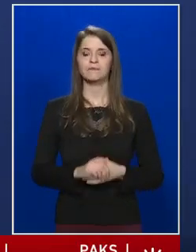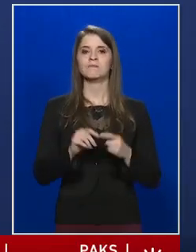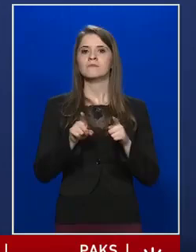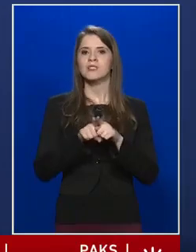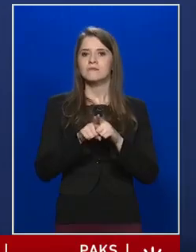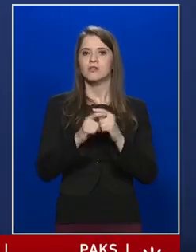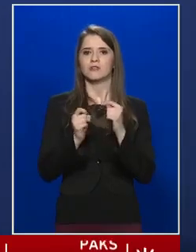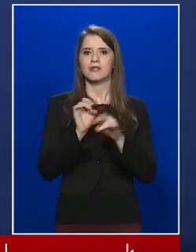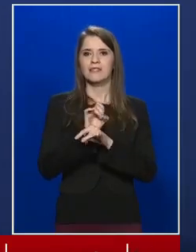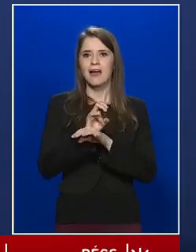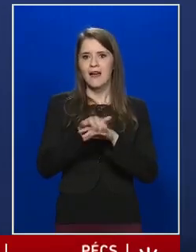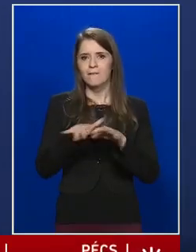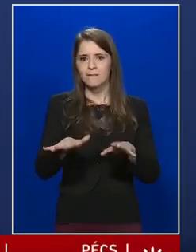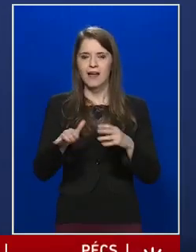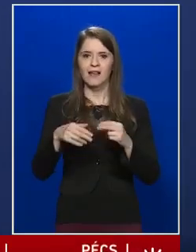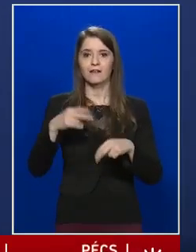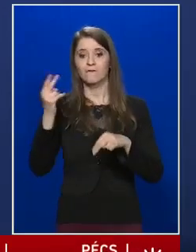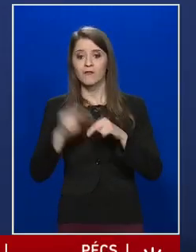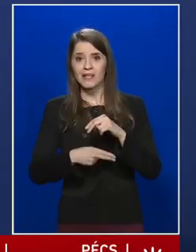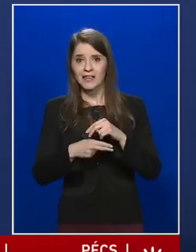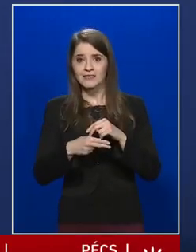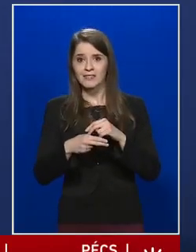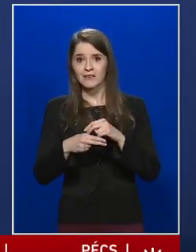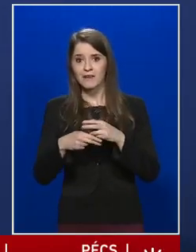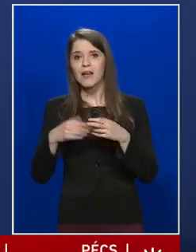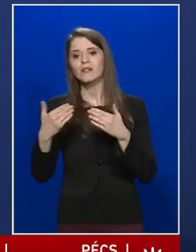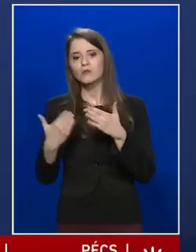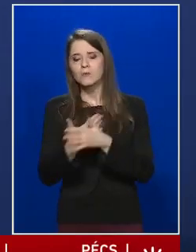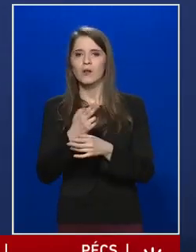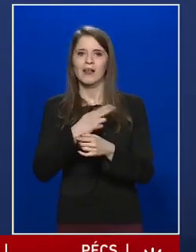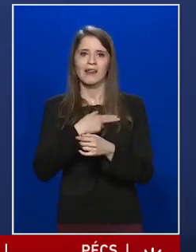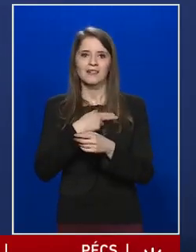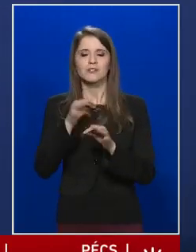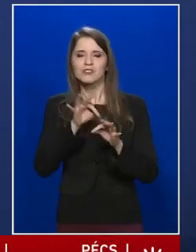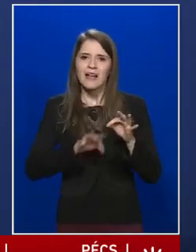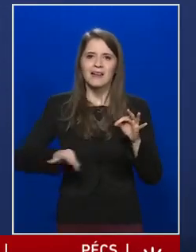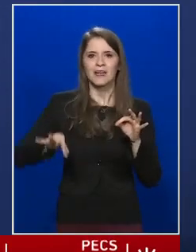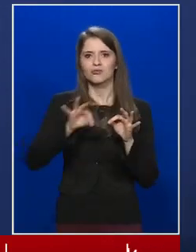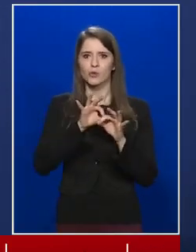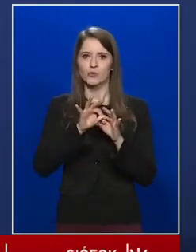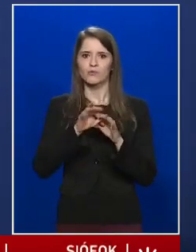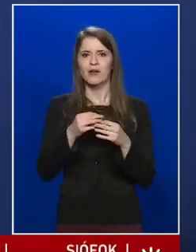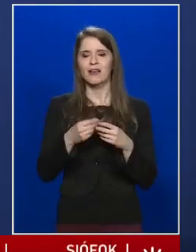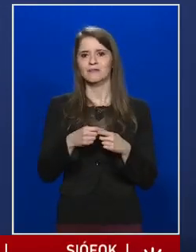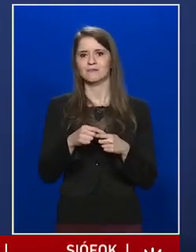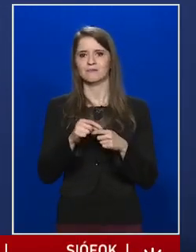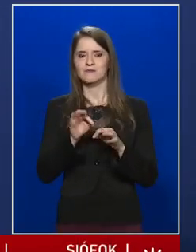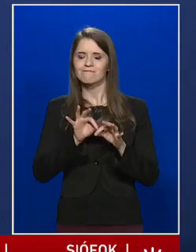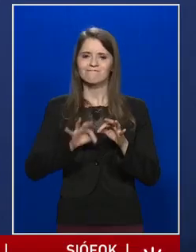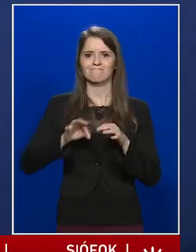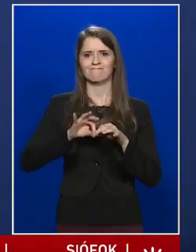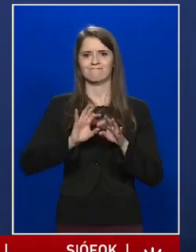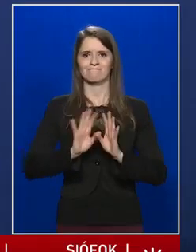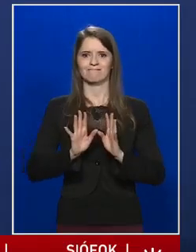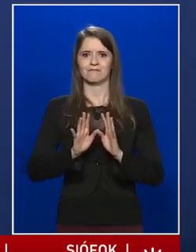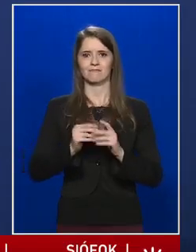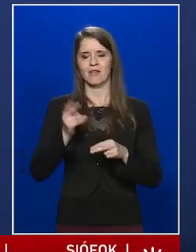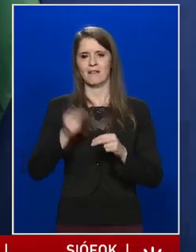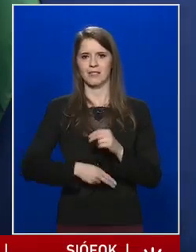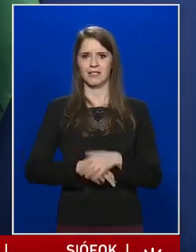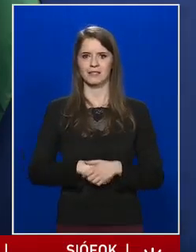végeztével érdemes teljes körűen, illetve reprezentatív módon elvégezni.